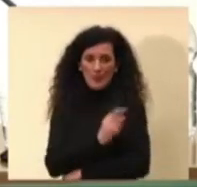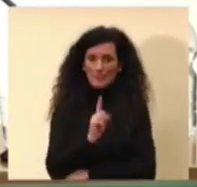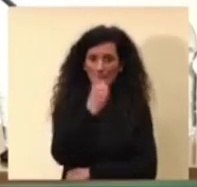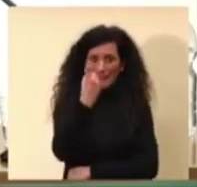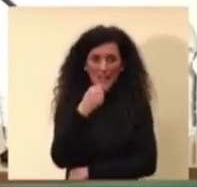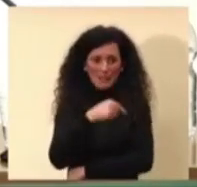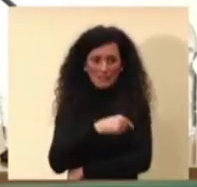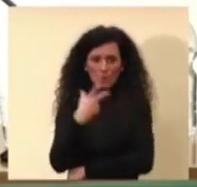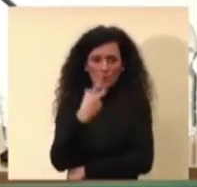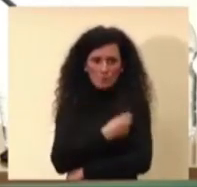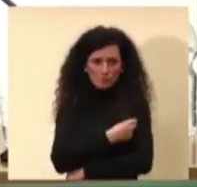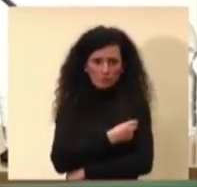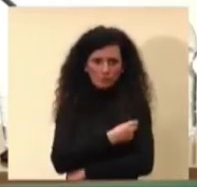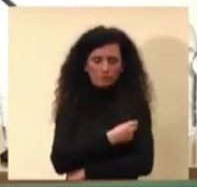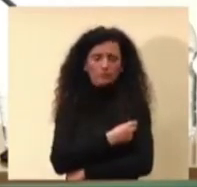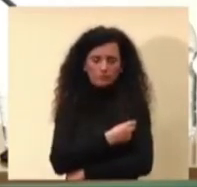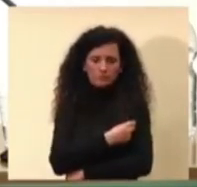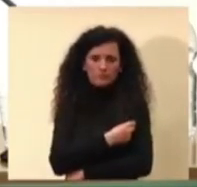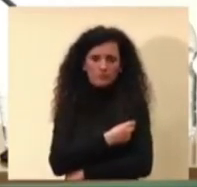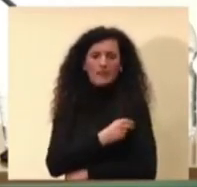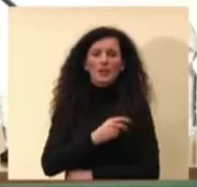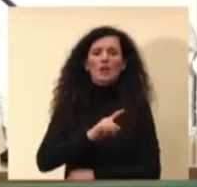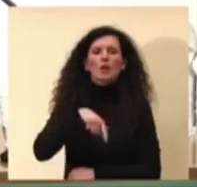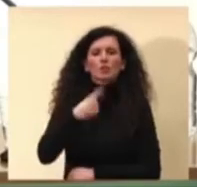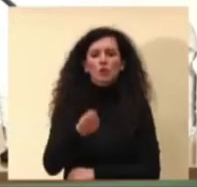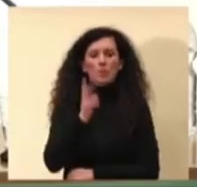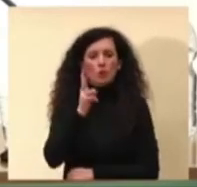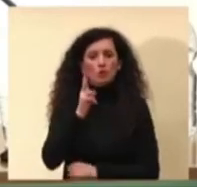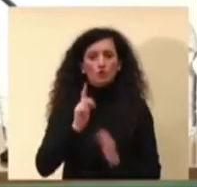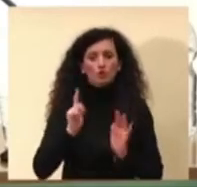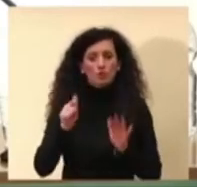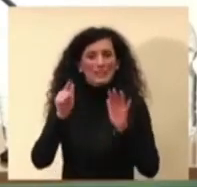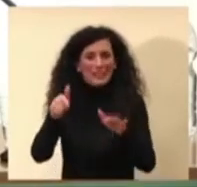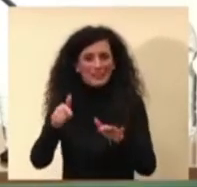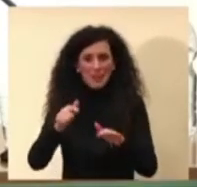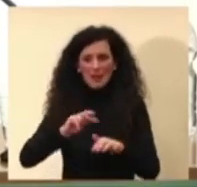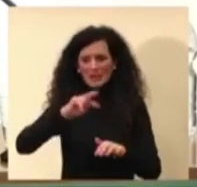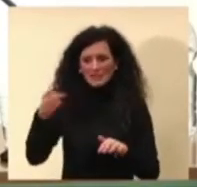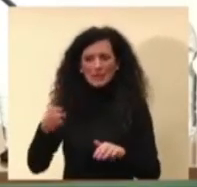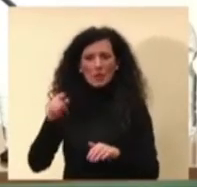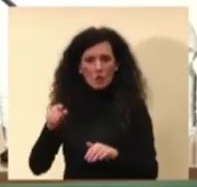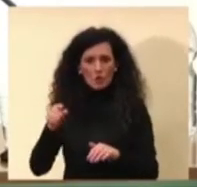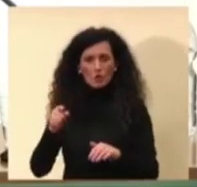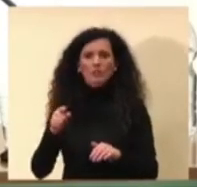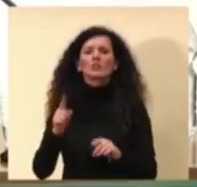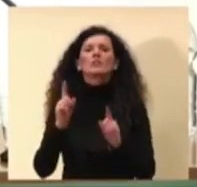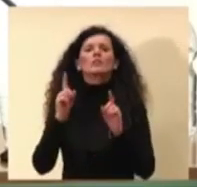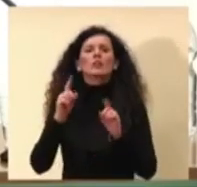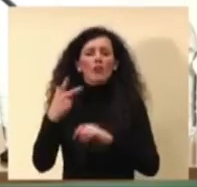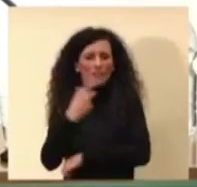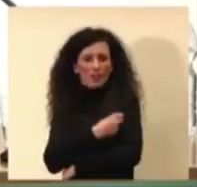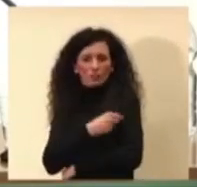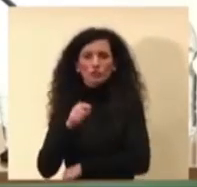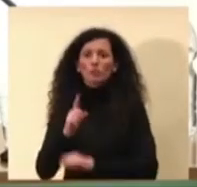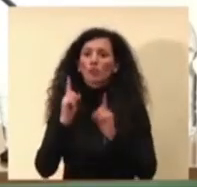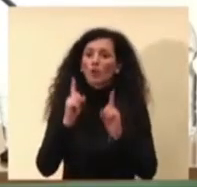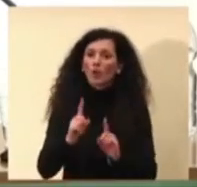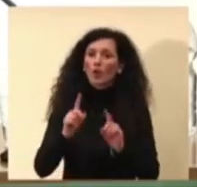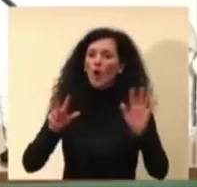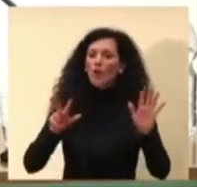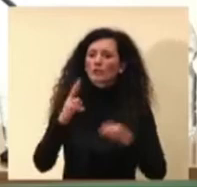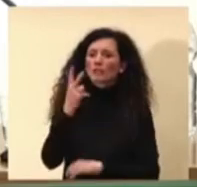prima,'efficacia è nell'ordine dell'82% per tutte le forme di Covid